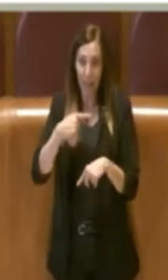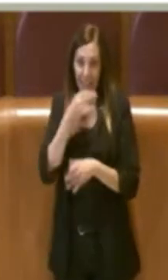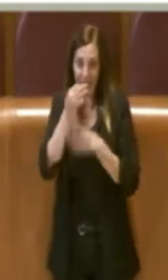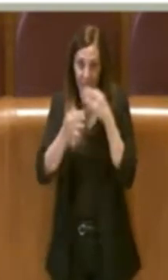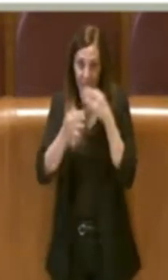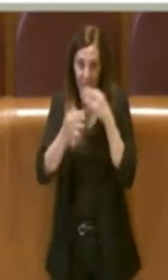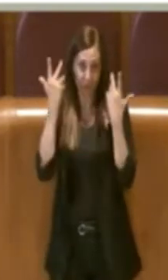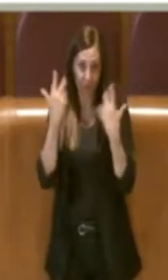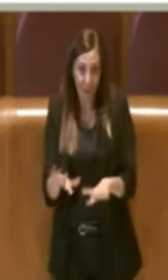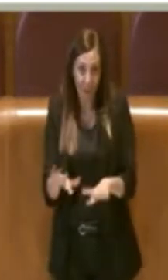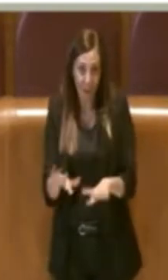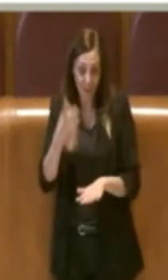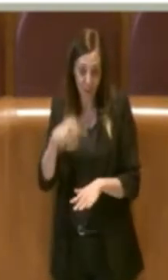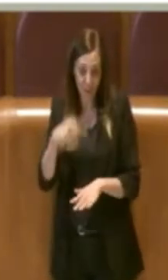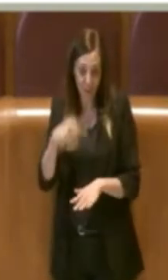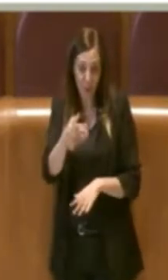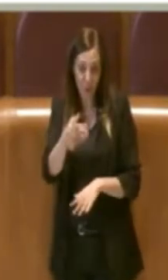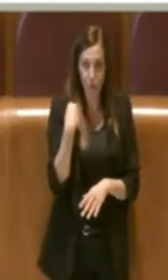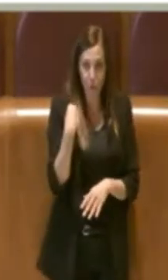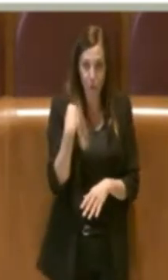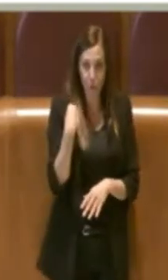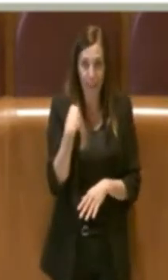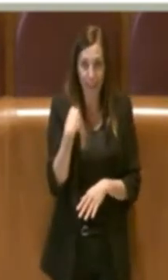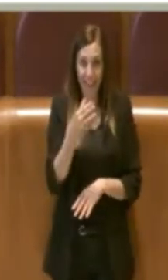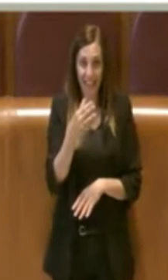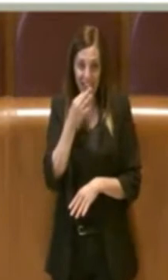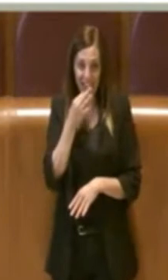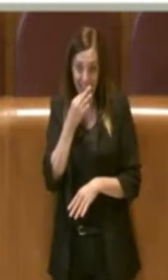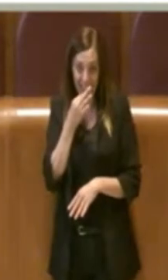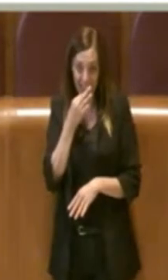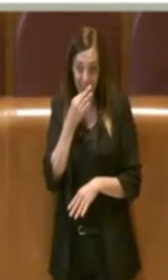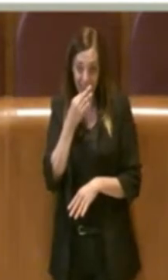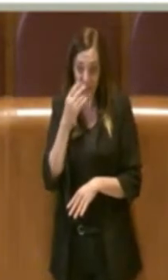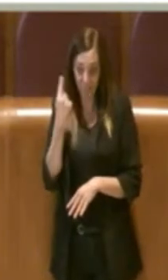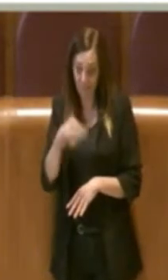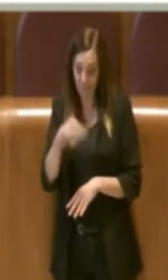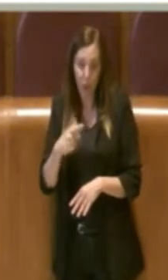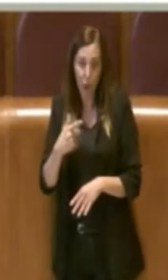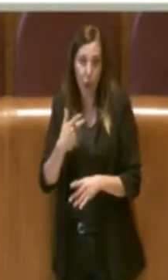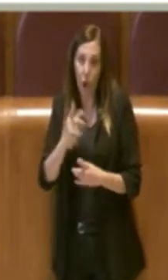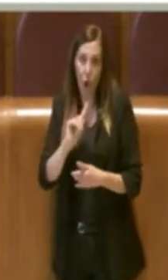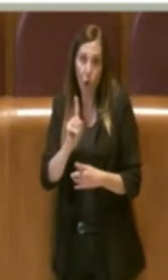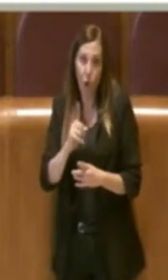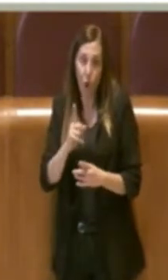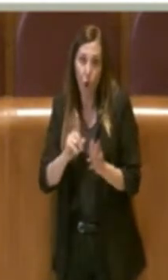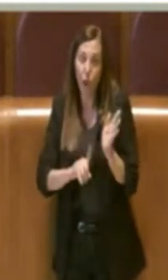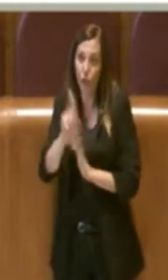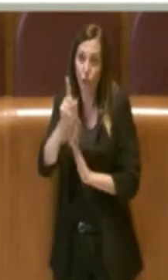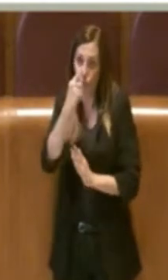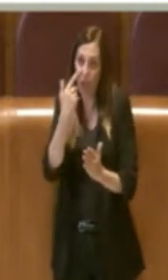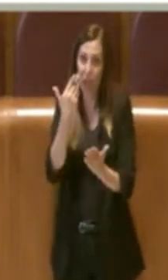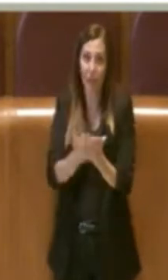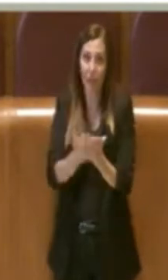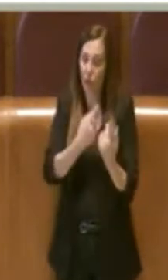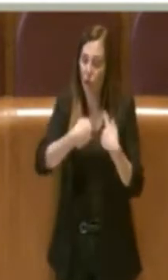con cui si vuole rispondere a questa domanda non risultano più adeguate. Per questo noi ci asserremo a questa mozione. Grazie, Presidente.